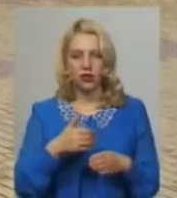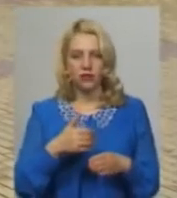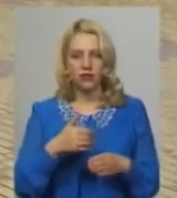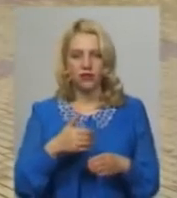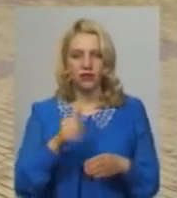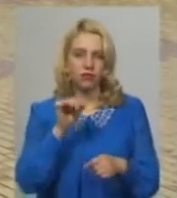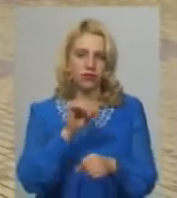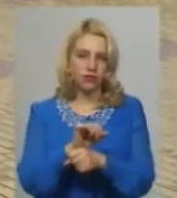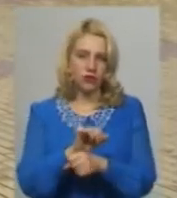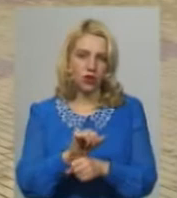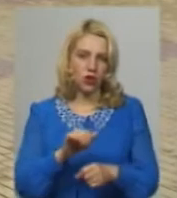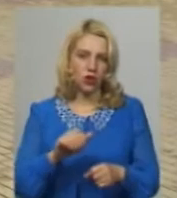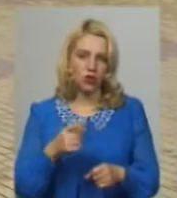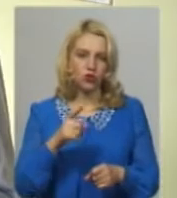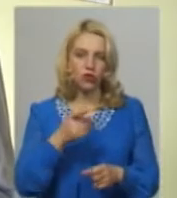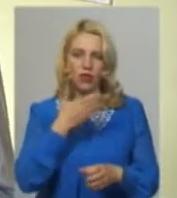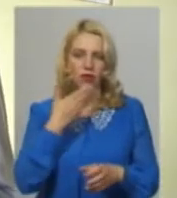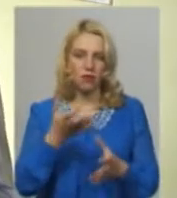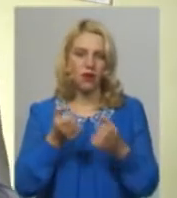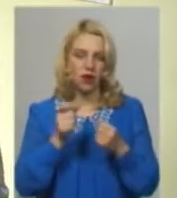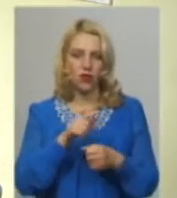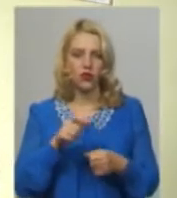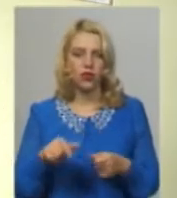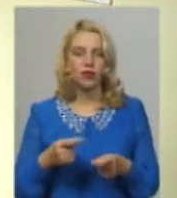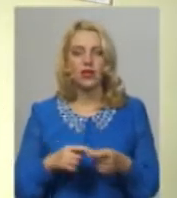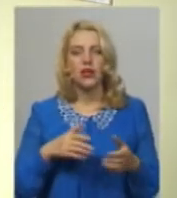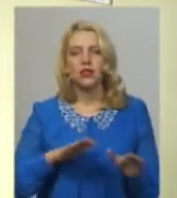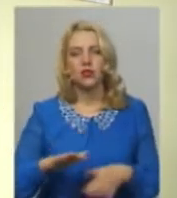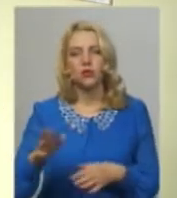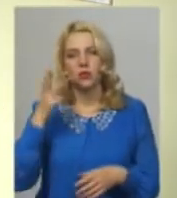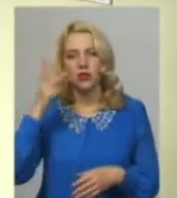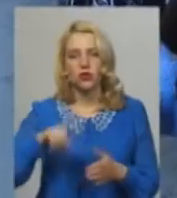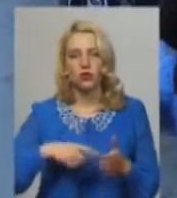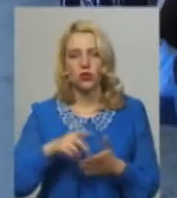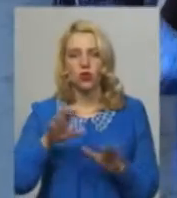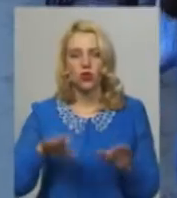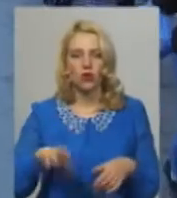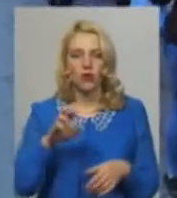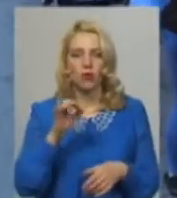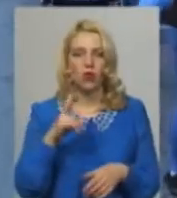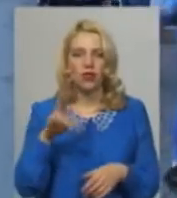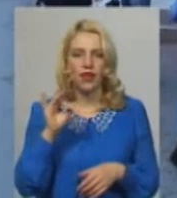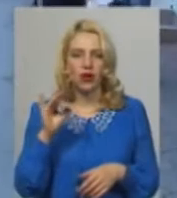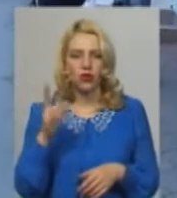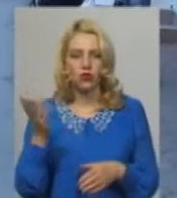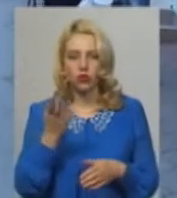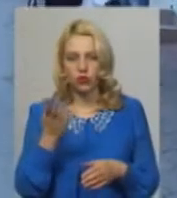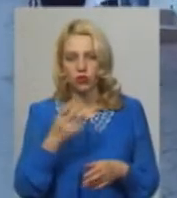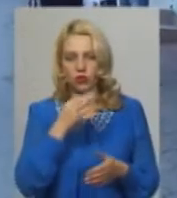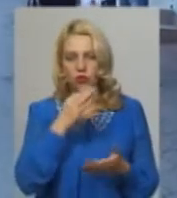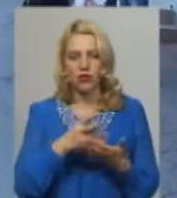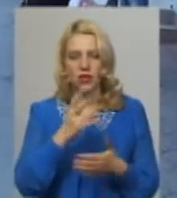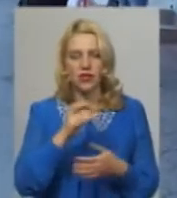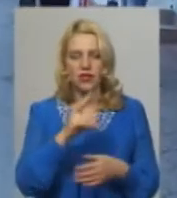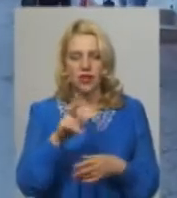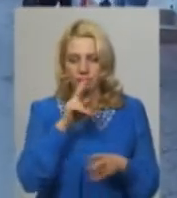у зв'язку з тим, що не брали пасажирів. Заступник Хмельницького міського голови Андрій Бондаренко, котрий курує питання громадського транспорту,